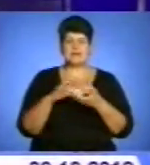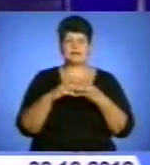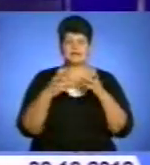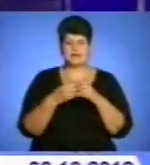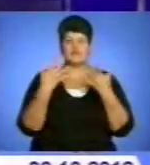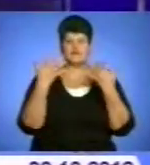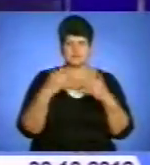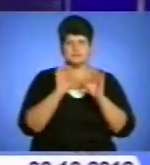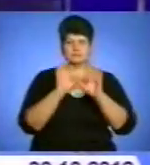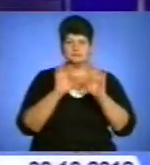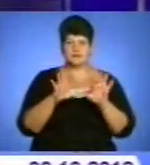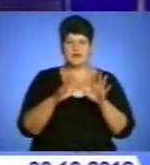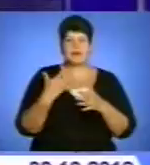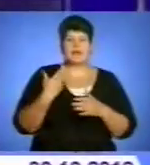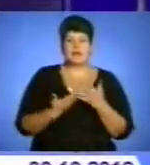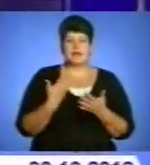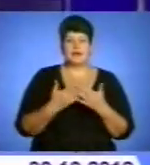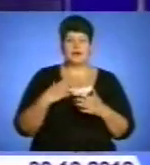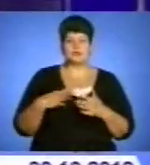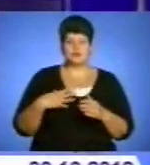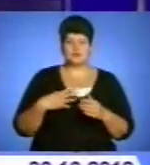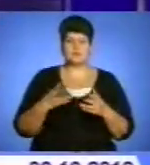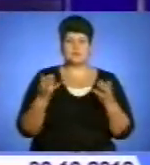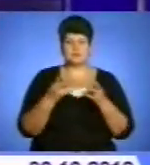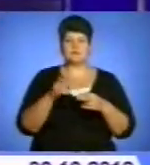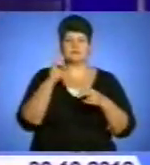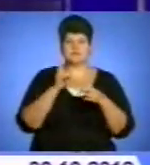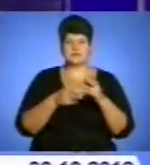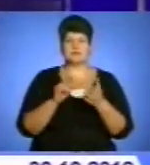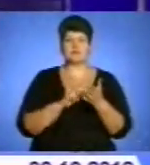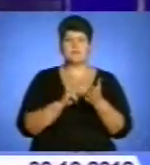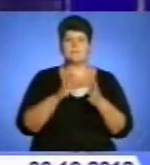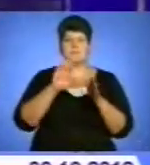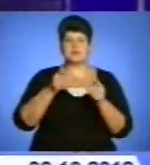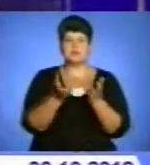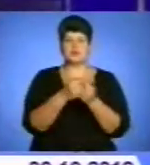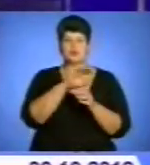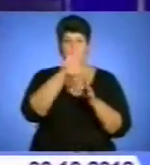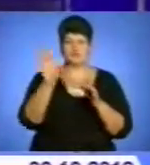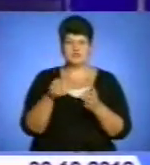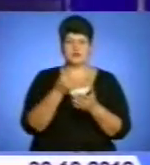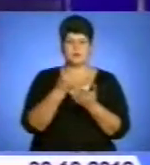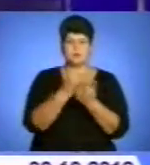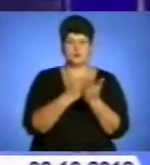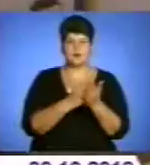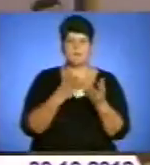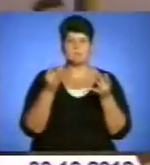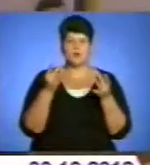вже оприлюднені. Але очікувати потрібні остаточні дані після підрахунку всіх протоколів з мокрими початками.